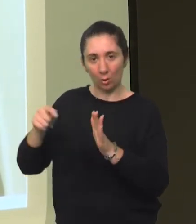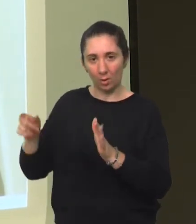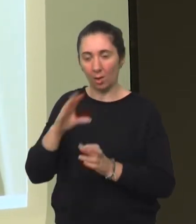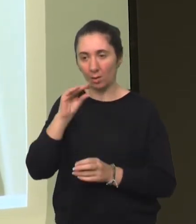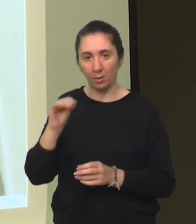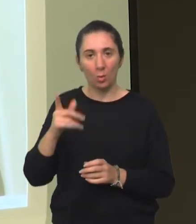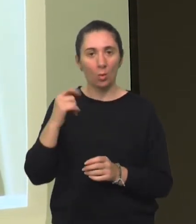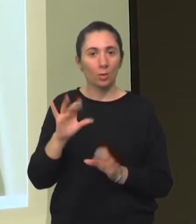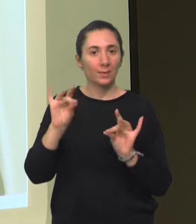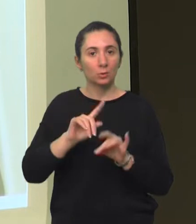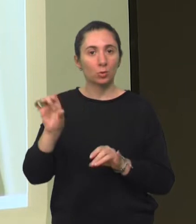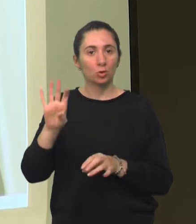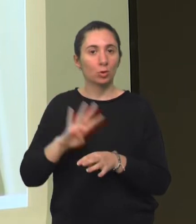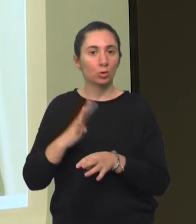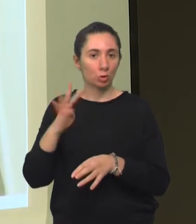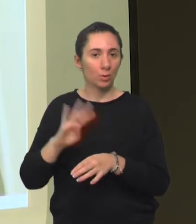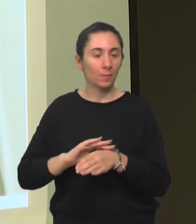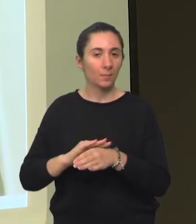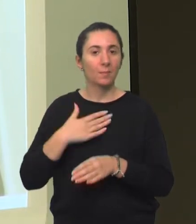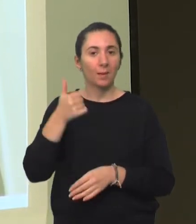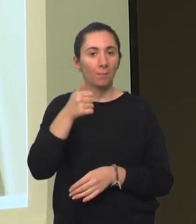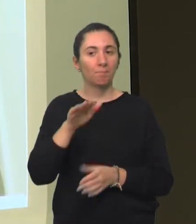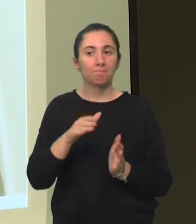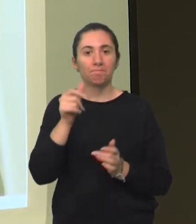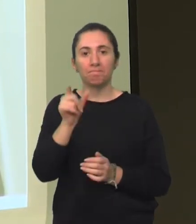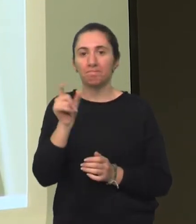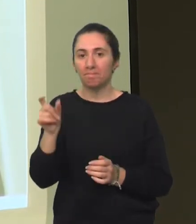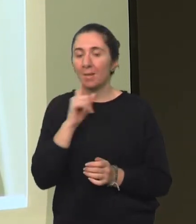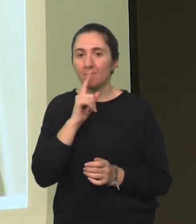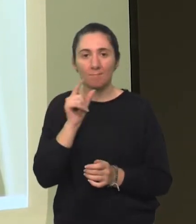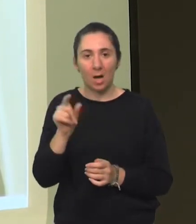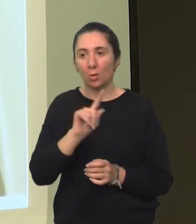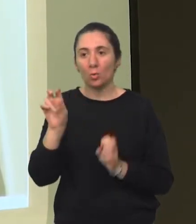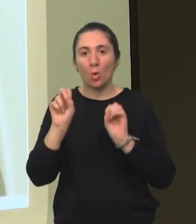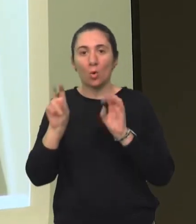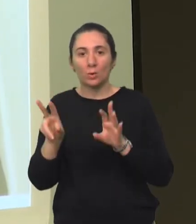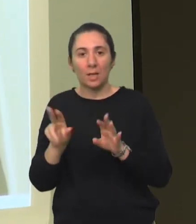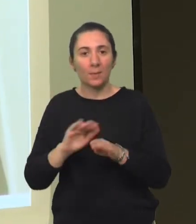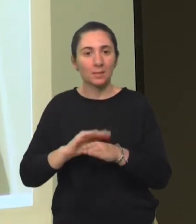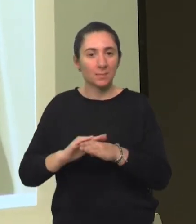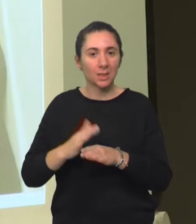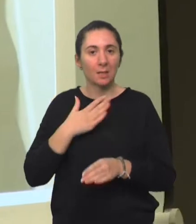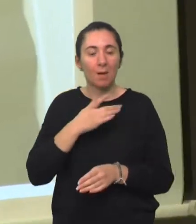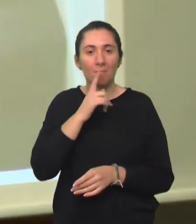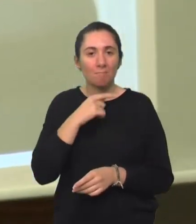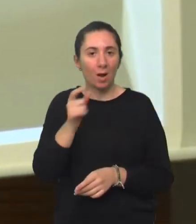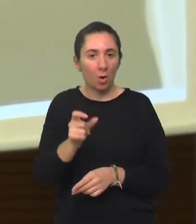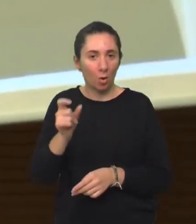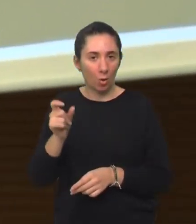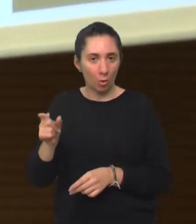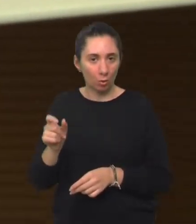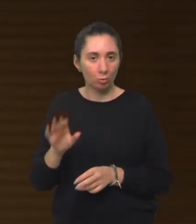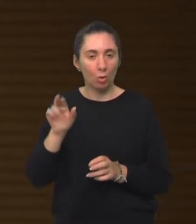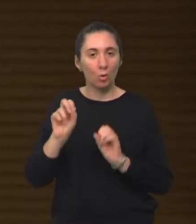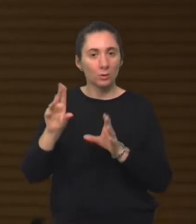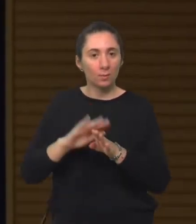negdje imam djete, znači od desetog do četrnestog mjeseca dobije prvu riječ, ima ih svega paru riječniku, do možda negdje osamnest mjeseci, kada se događa zapravo jedan